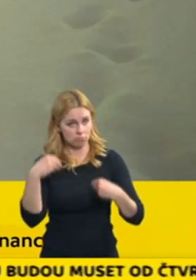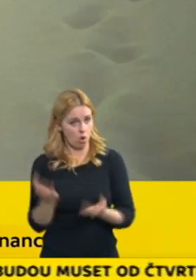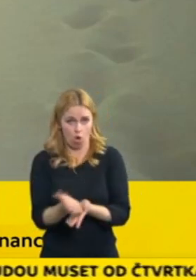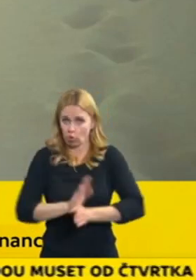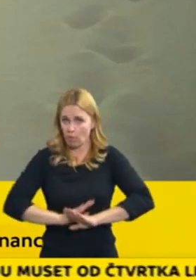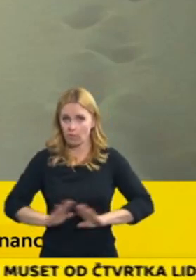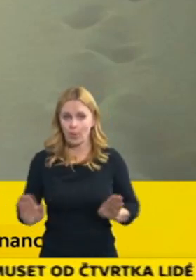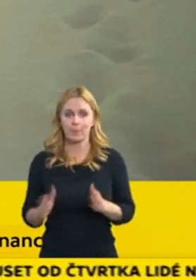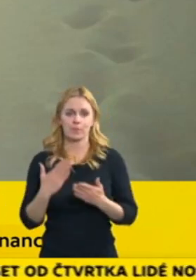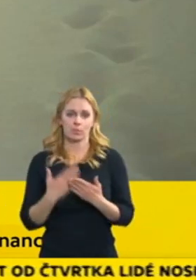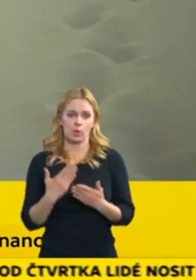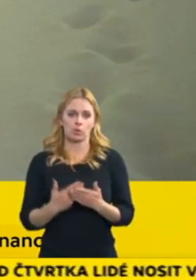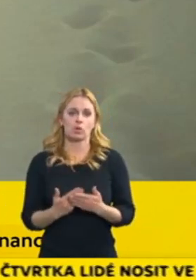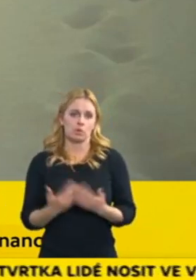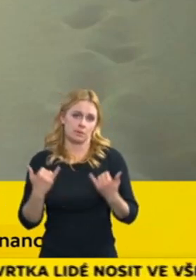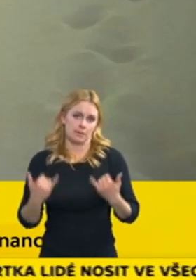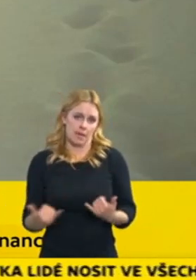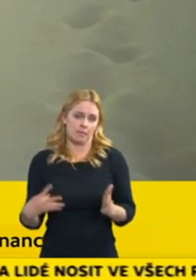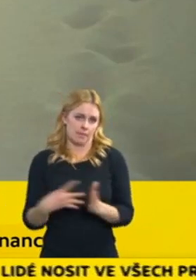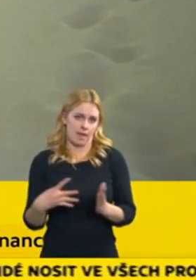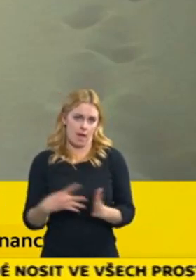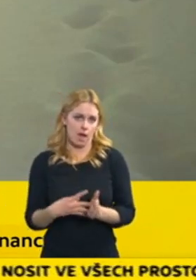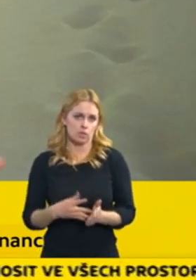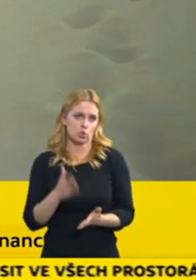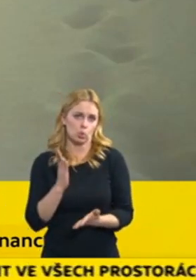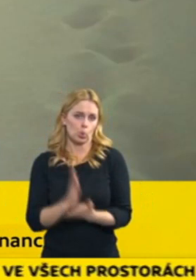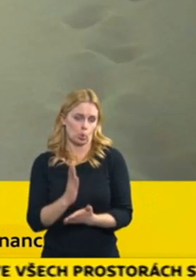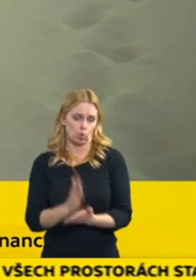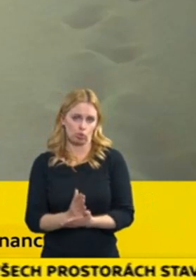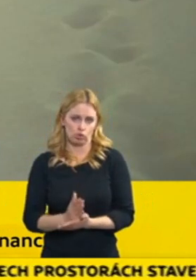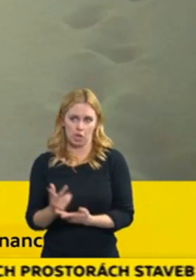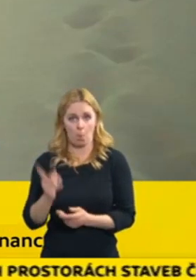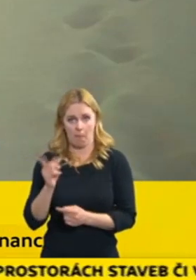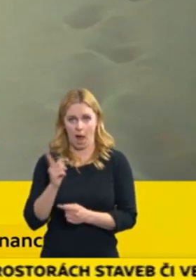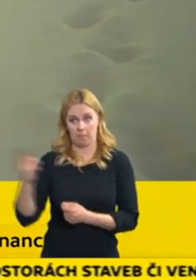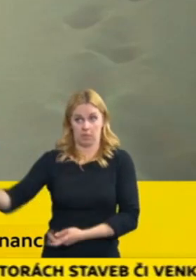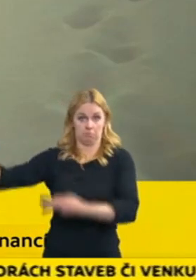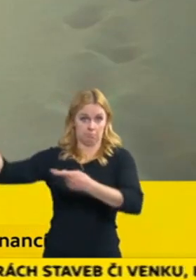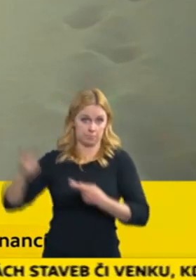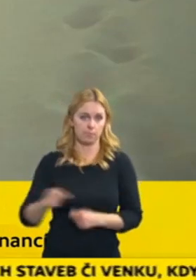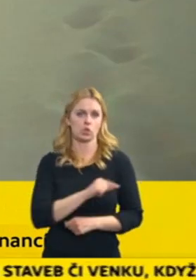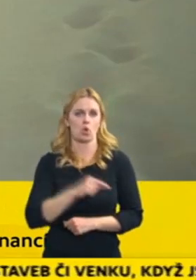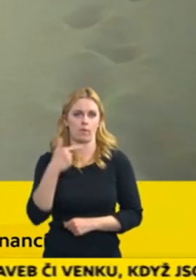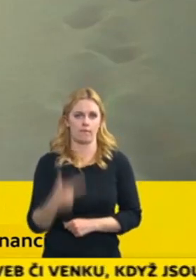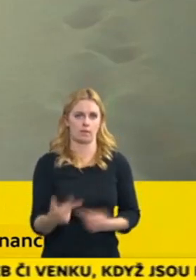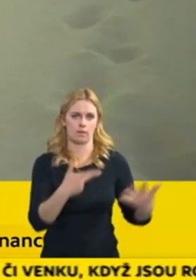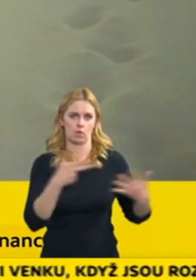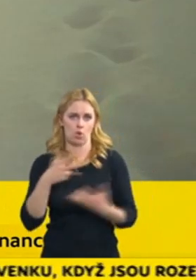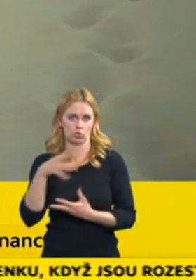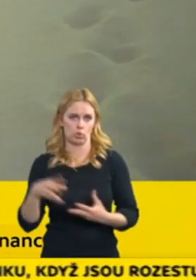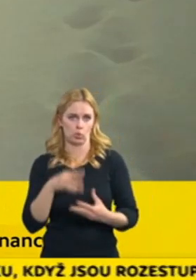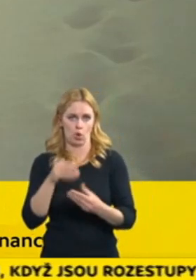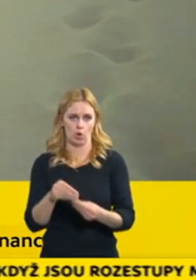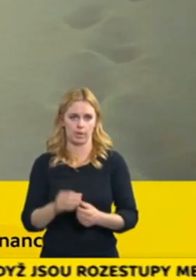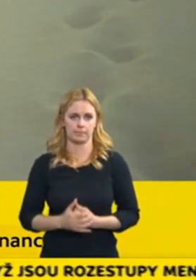testy jsou na cestě, měly by být dodány, tak jak jsme byli ubezpečeni 28. února, takže takhle